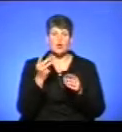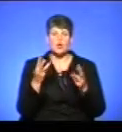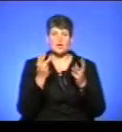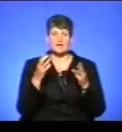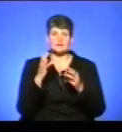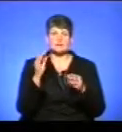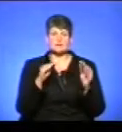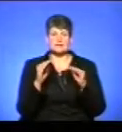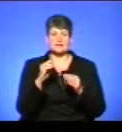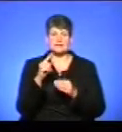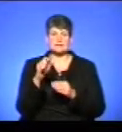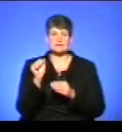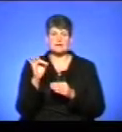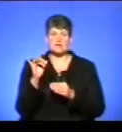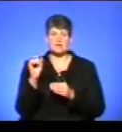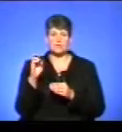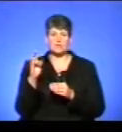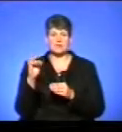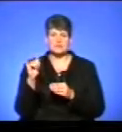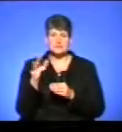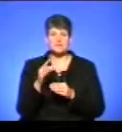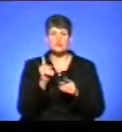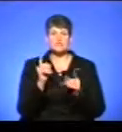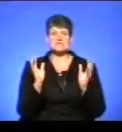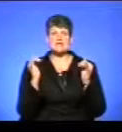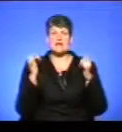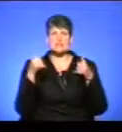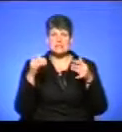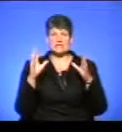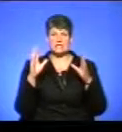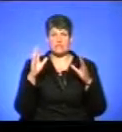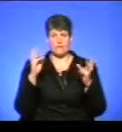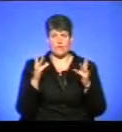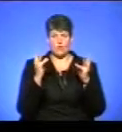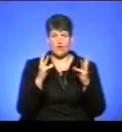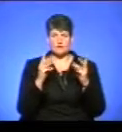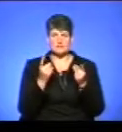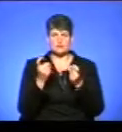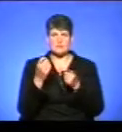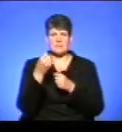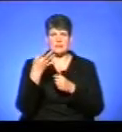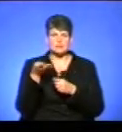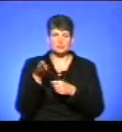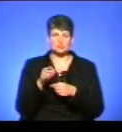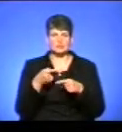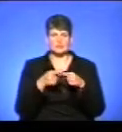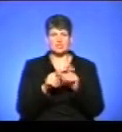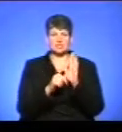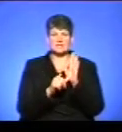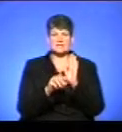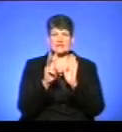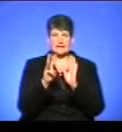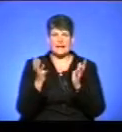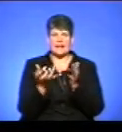Зарубинецького спиртзаводу у Збаражі. Щоб загасити вогонь, рятувальники залучили 15 одиниць техніки, 63